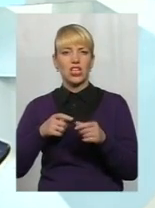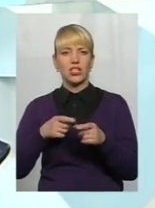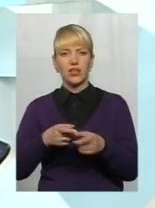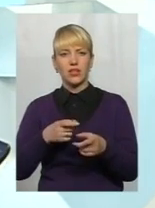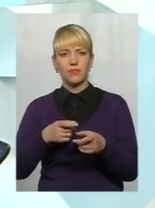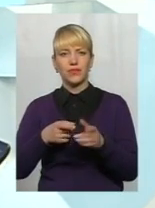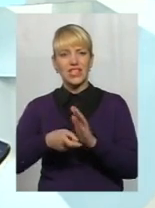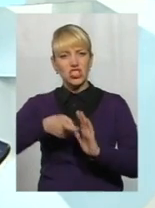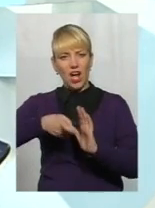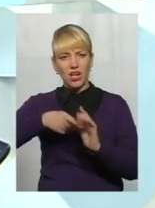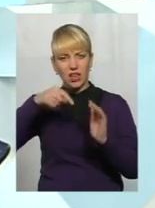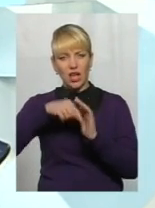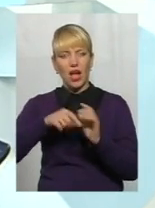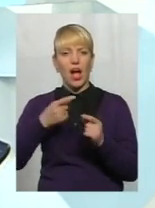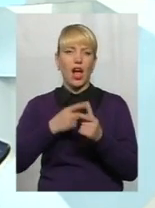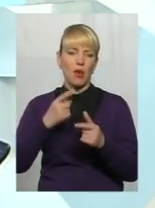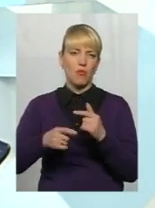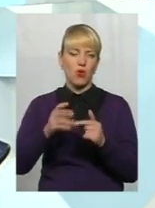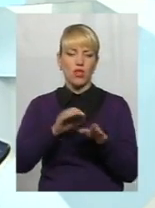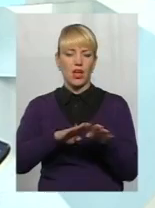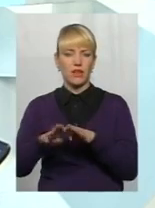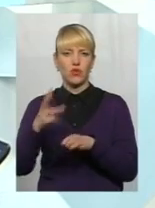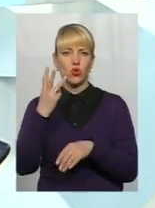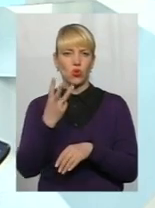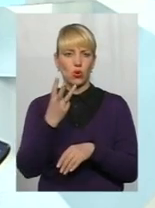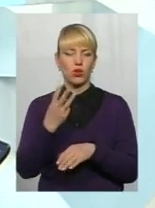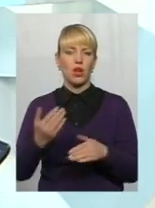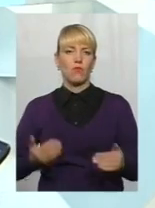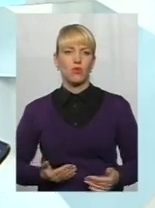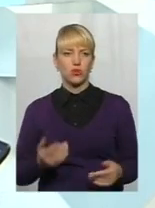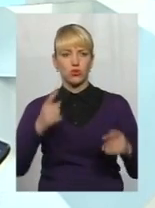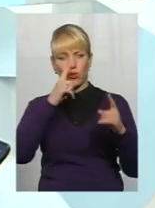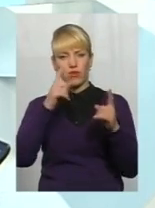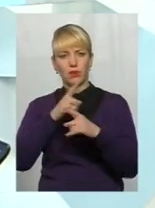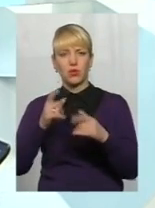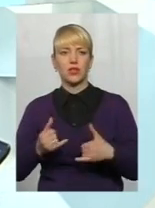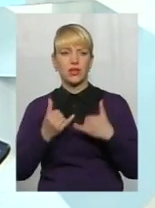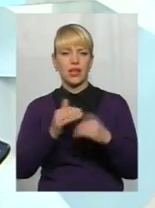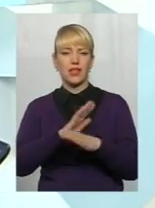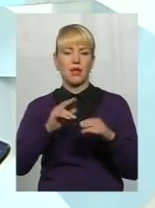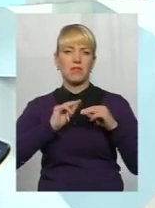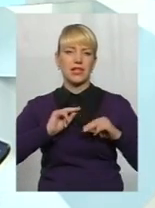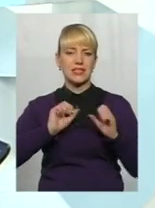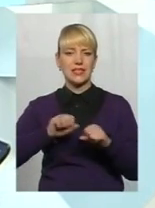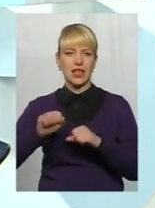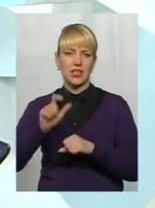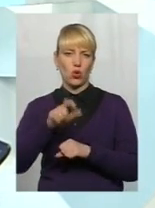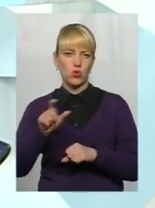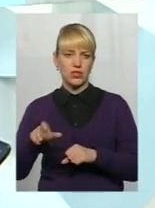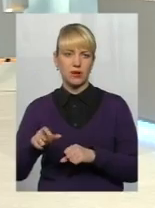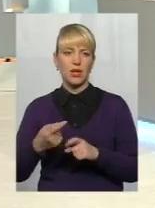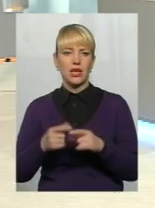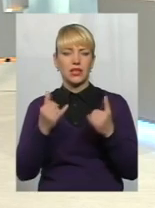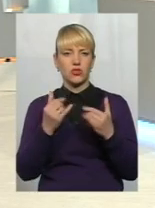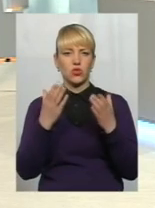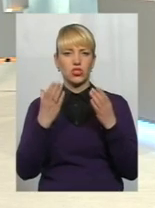встановлюється на рівні трьох прожиткових мінімумів для непрацездатних осіб. І на